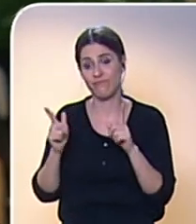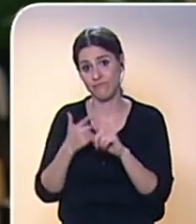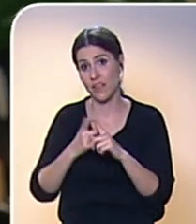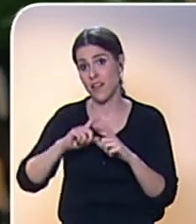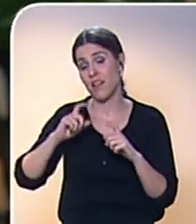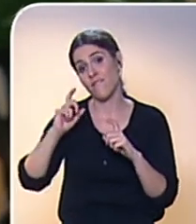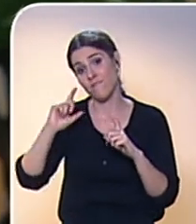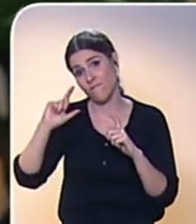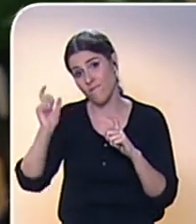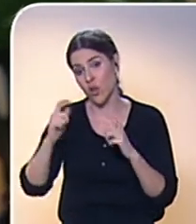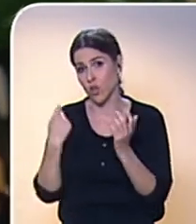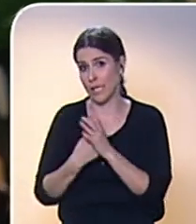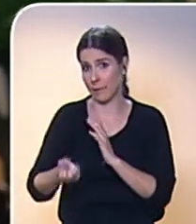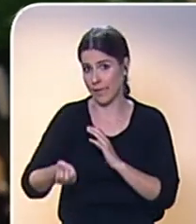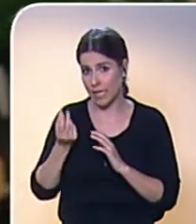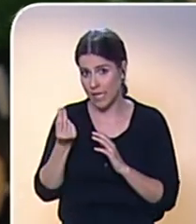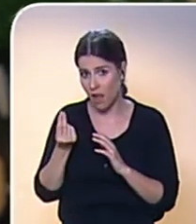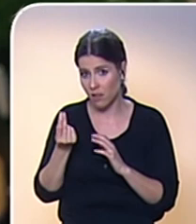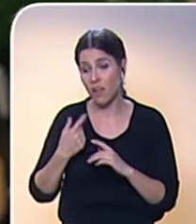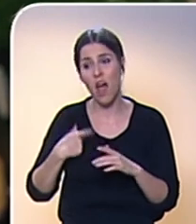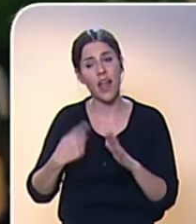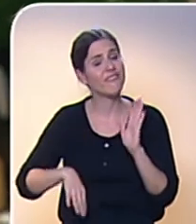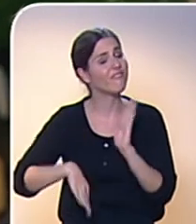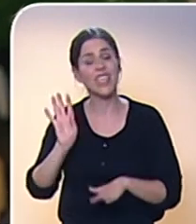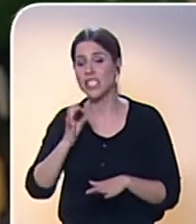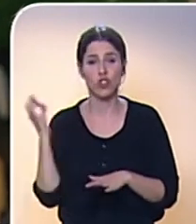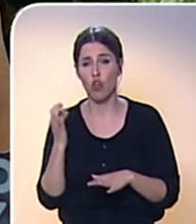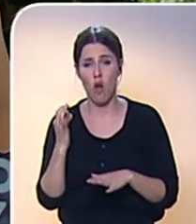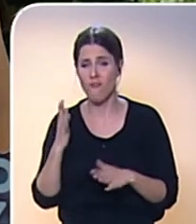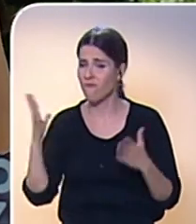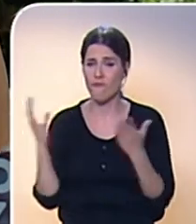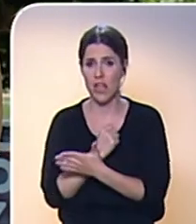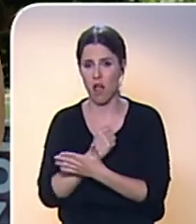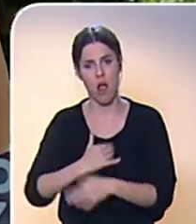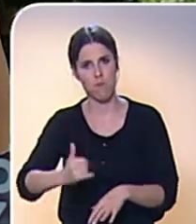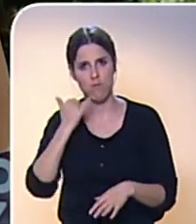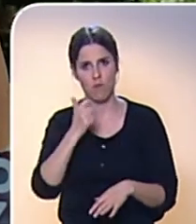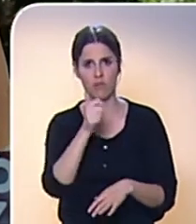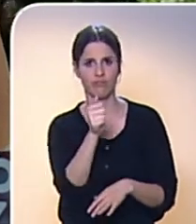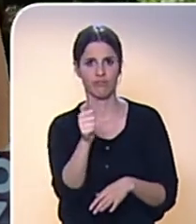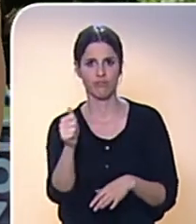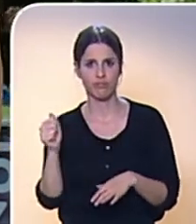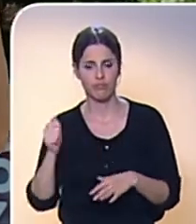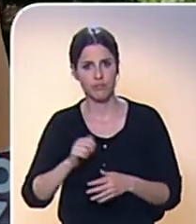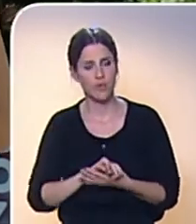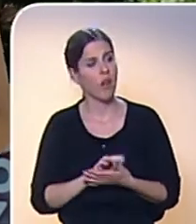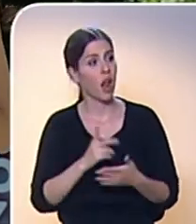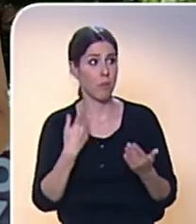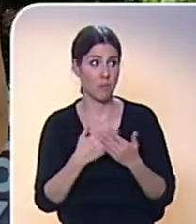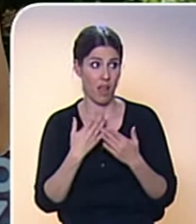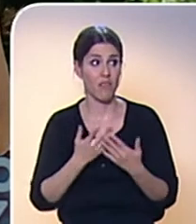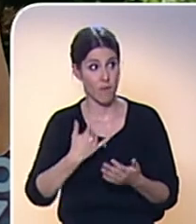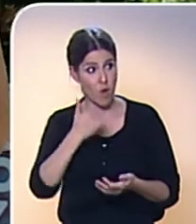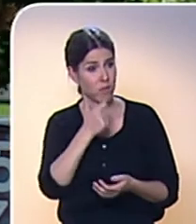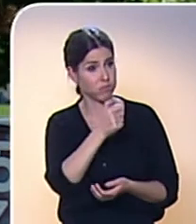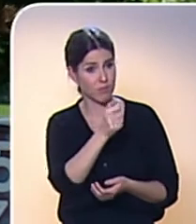samozřejmě nejvíc se nafotíme zřejmě mobily. Já myslím, že fotografování je čím dál tím jednodušší, protože mobilní telefon má skoro každý